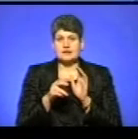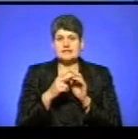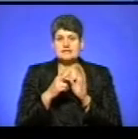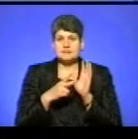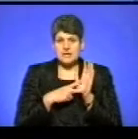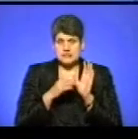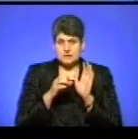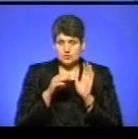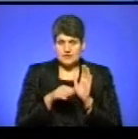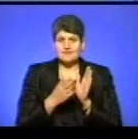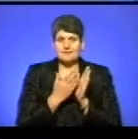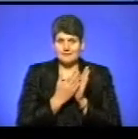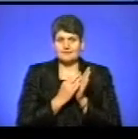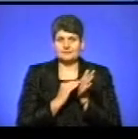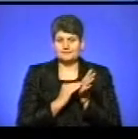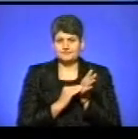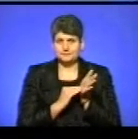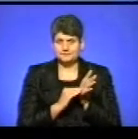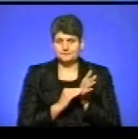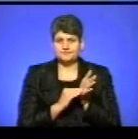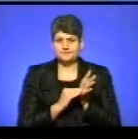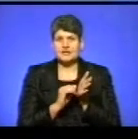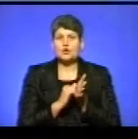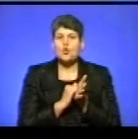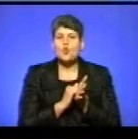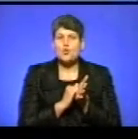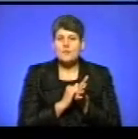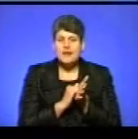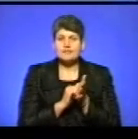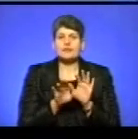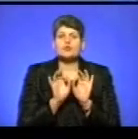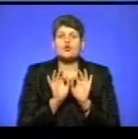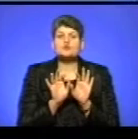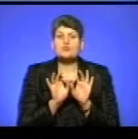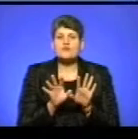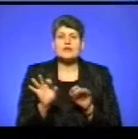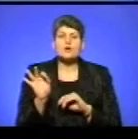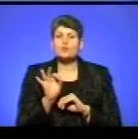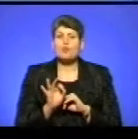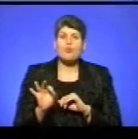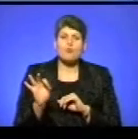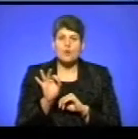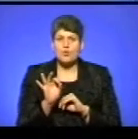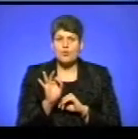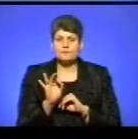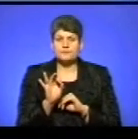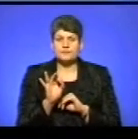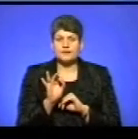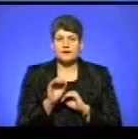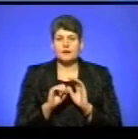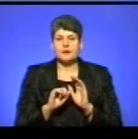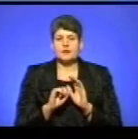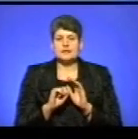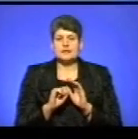століття припадають документи, які розповідають нам про фундушевий